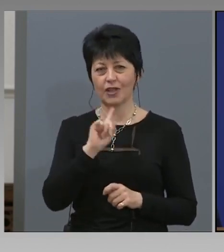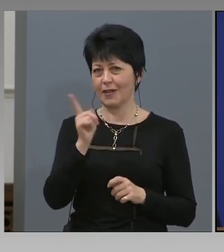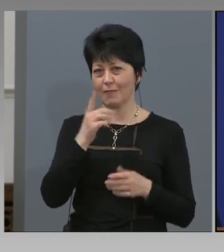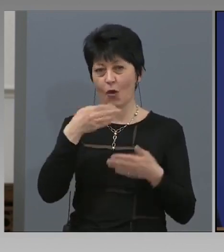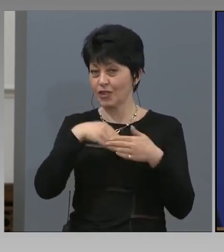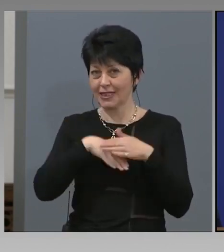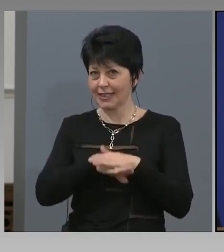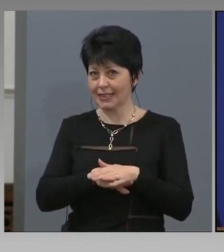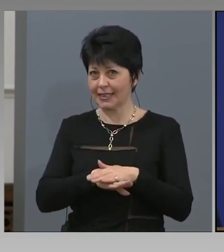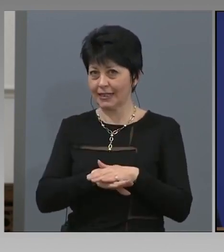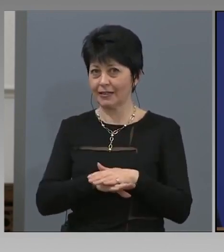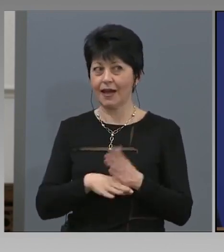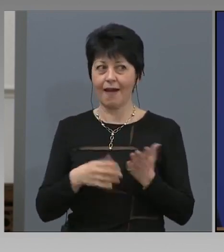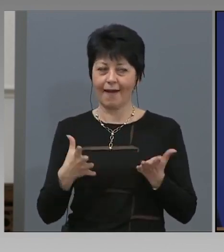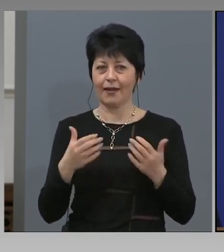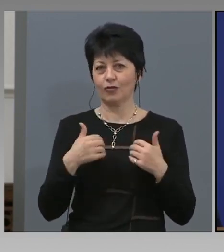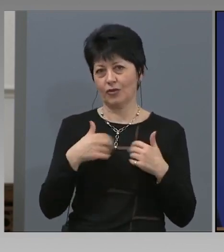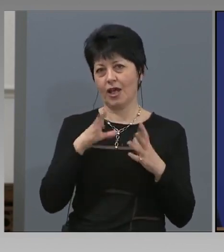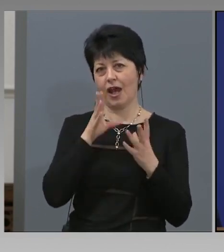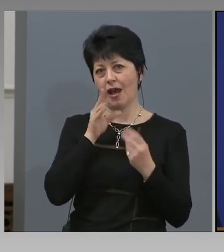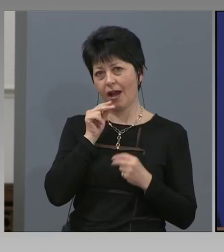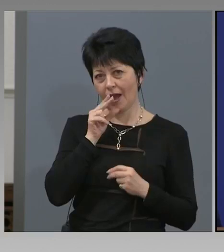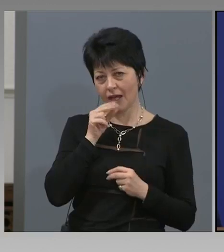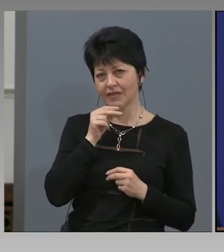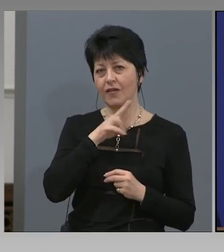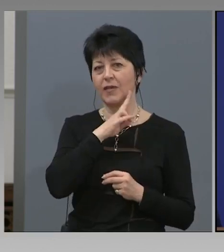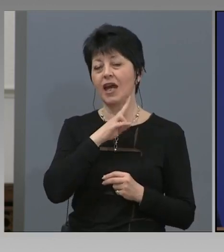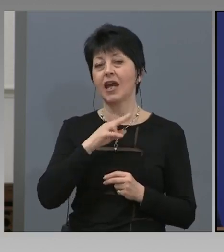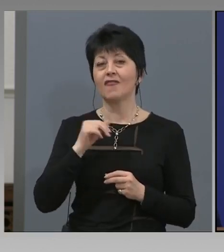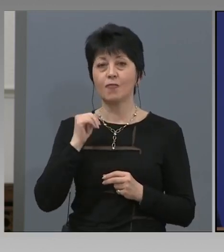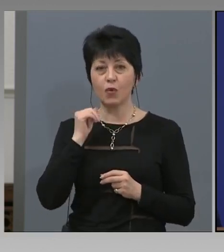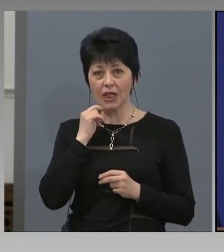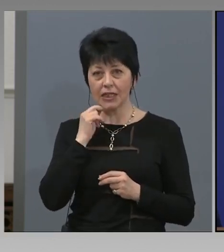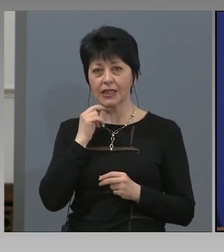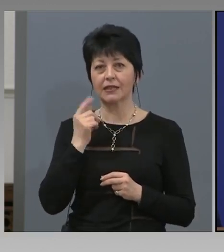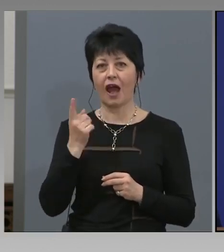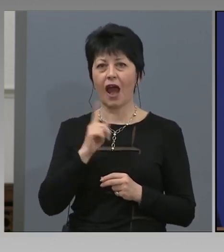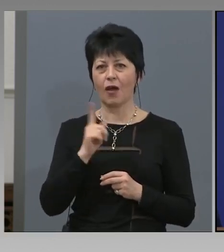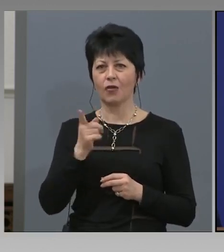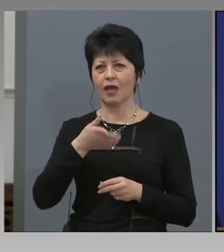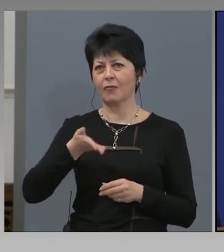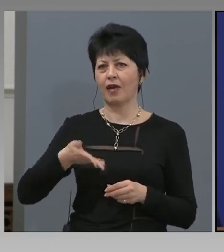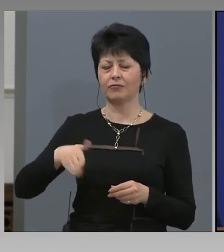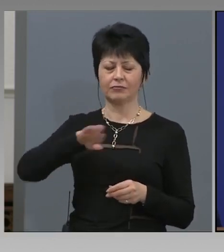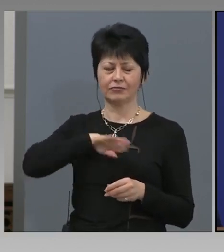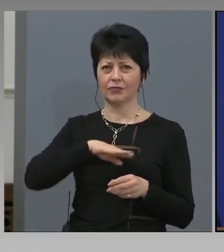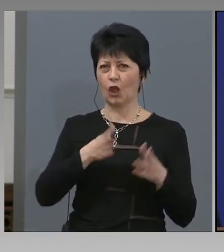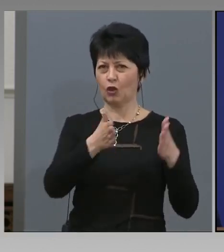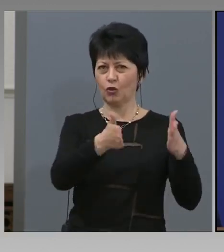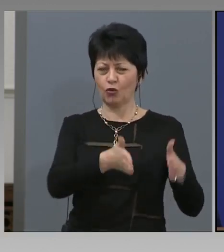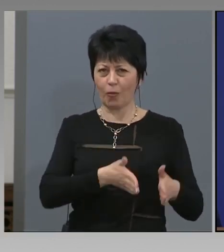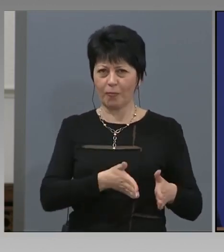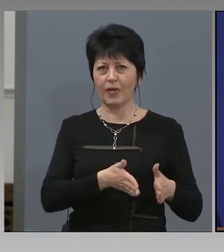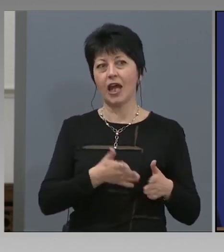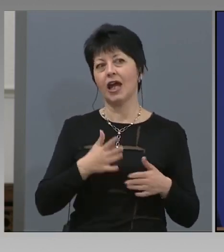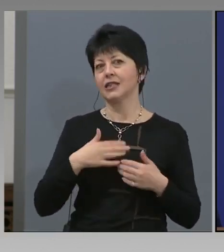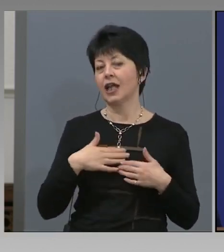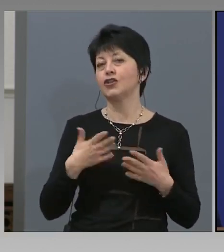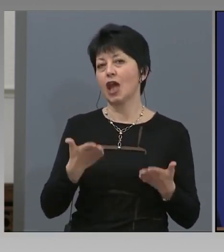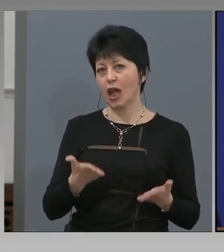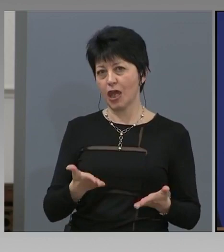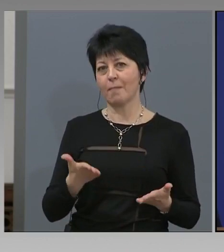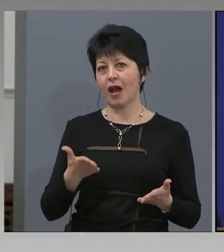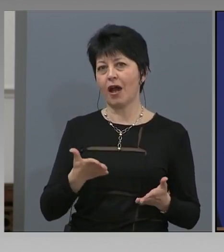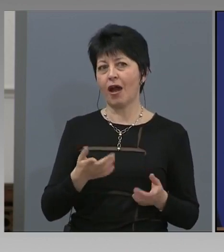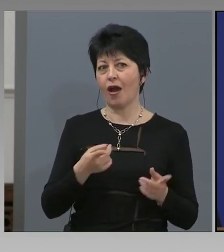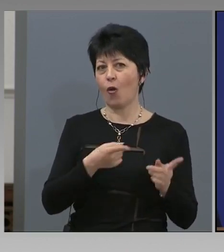Както казваме ние в полицията, има ли труп, има убийство. Ако няма трупа, не мога да заведеш дори като убийство. Смъртните случаи няма